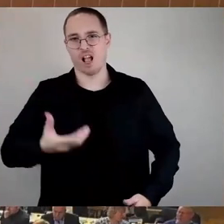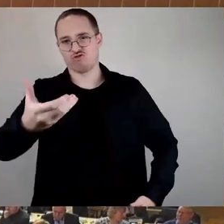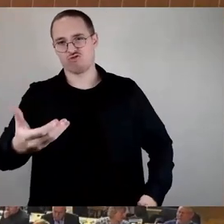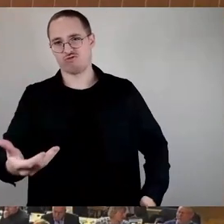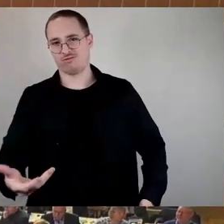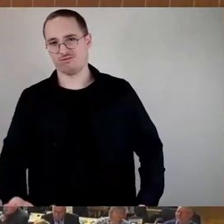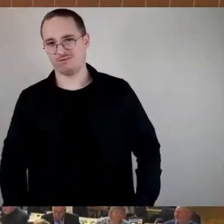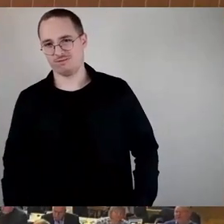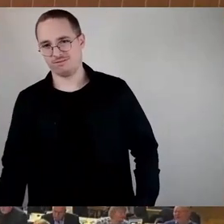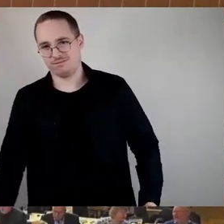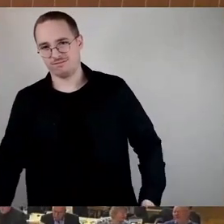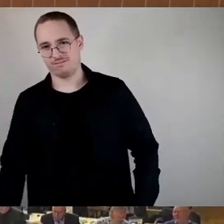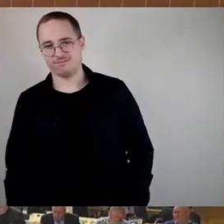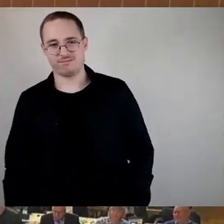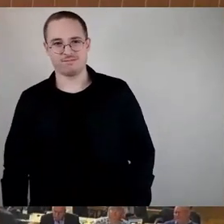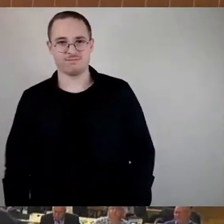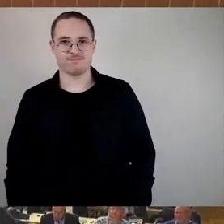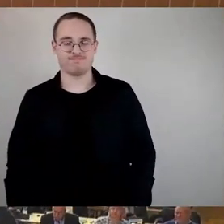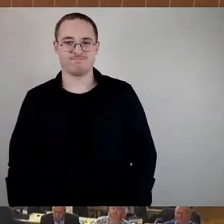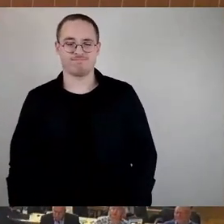Wird FDP das Wort gewünscht? Nein.